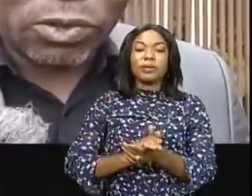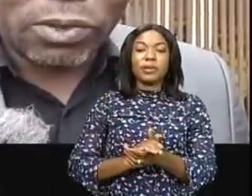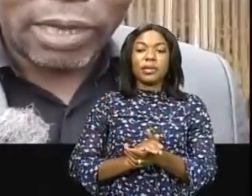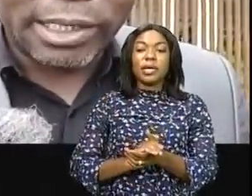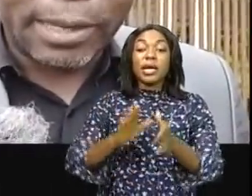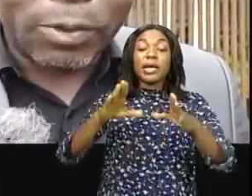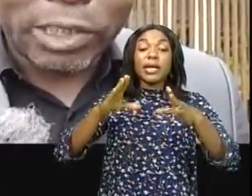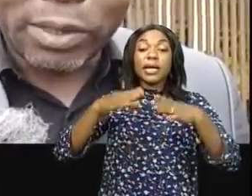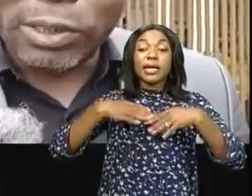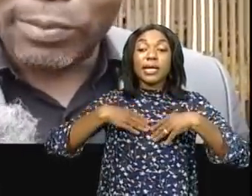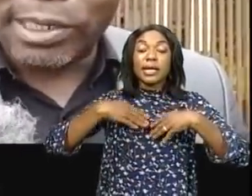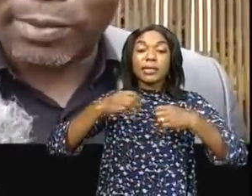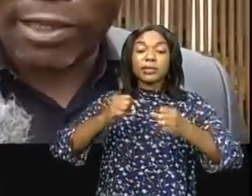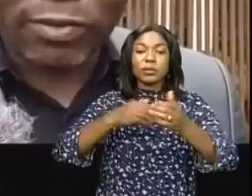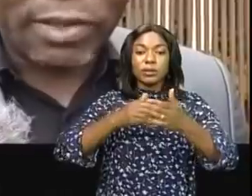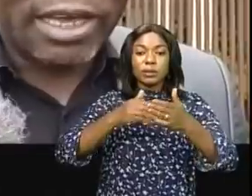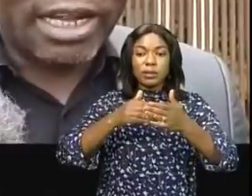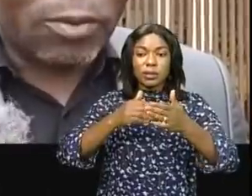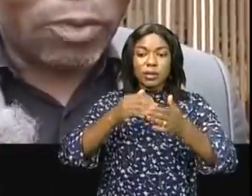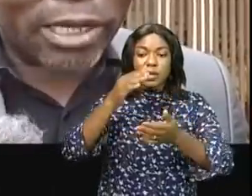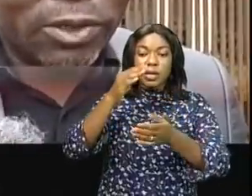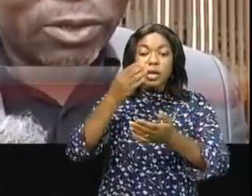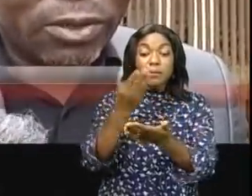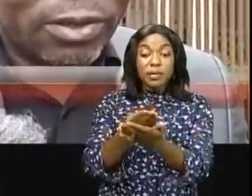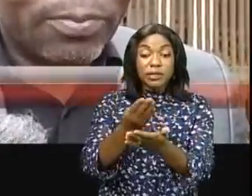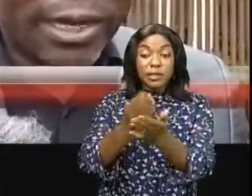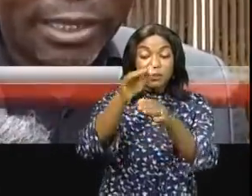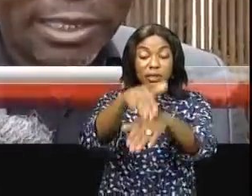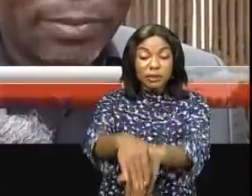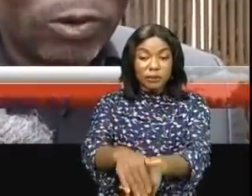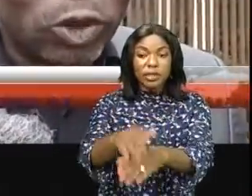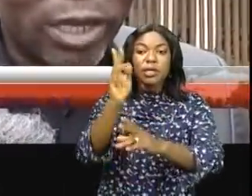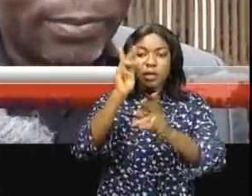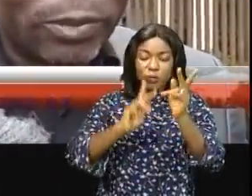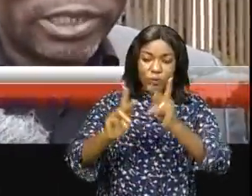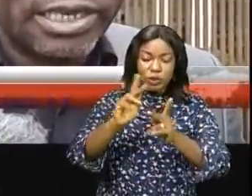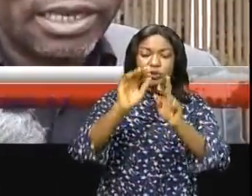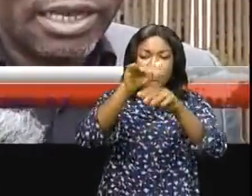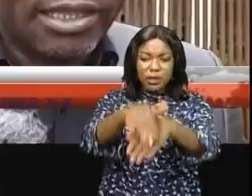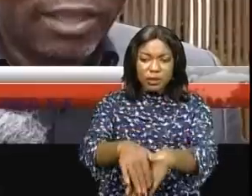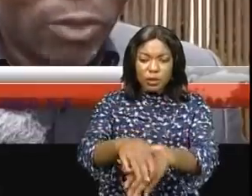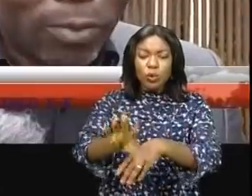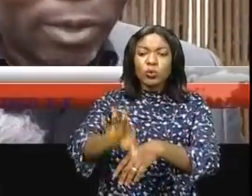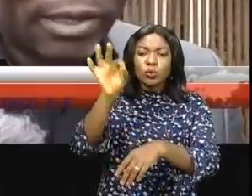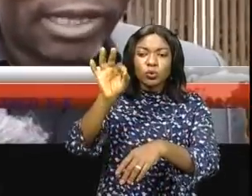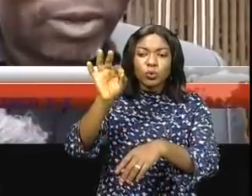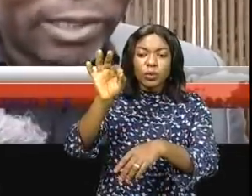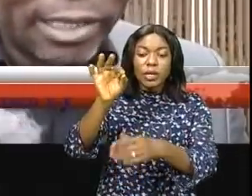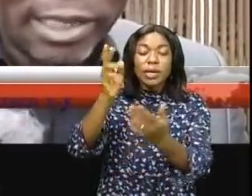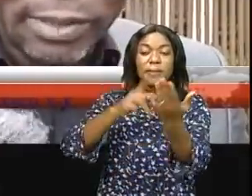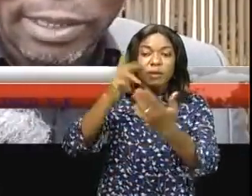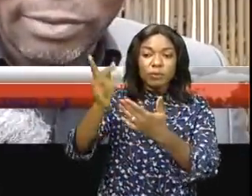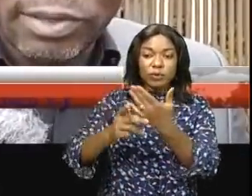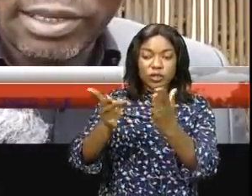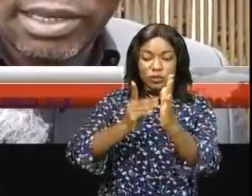processus à cette approche de budget participatif la population participe au choix des projets de développement dans